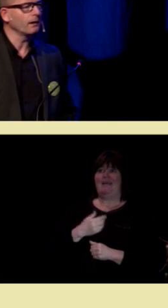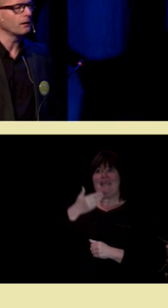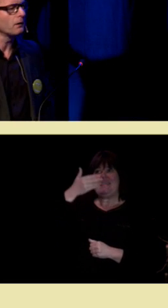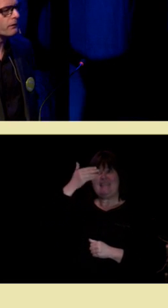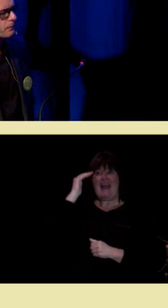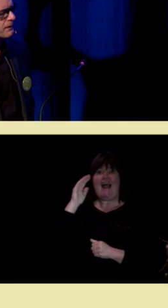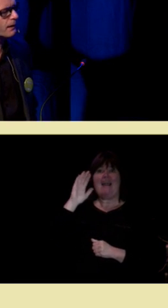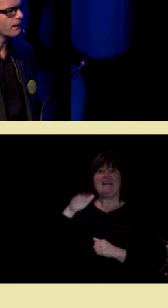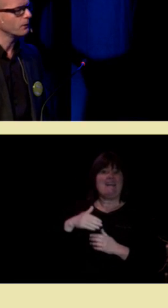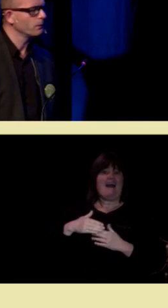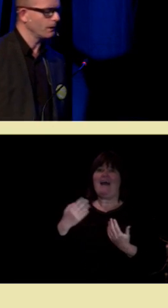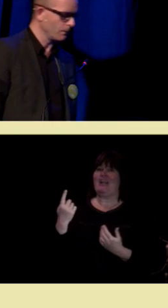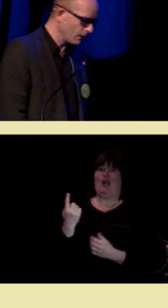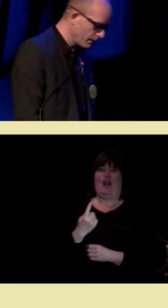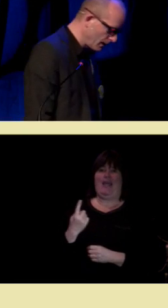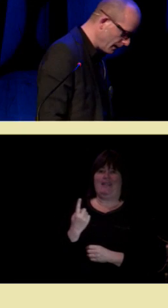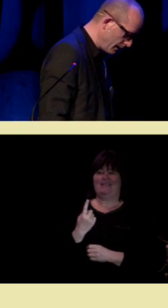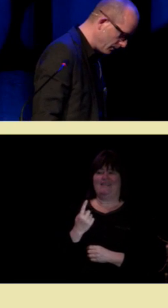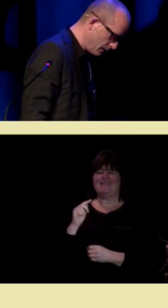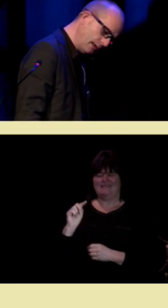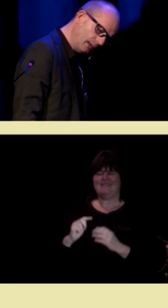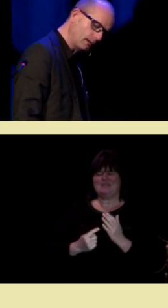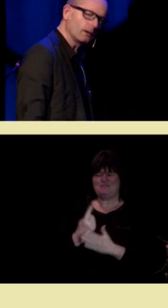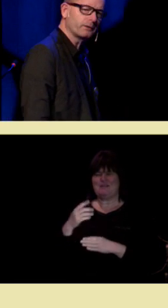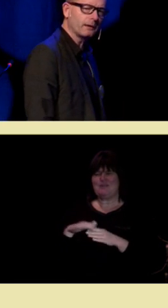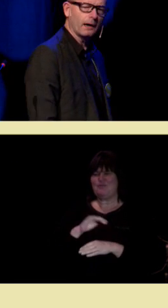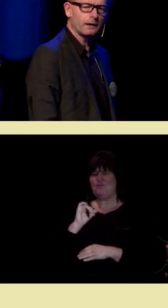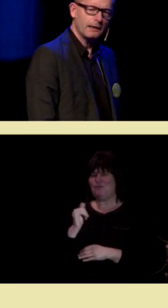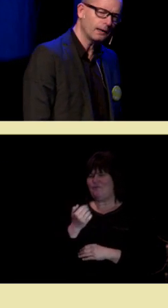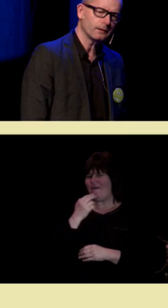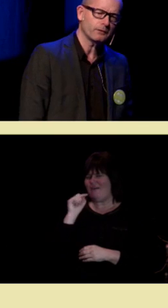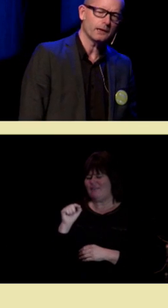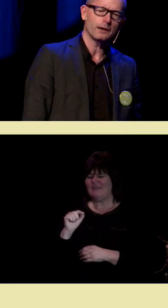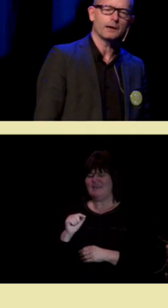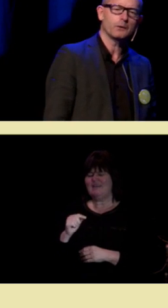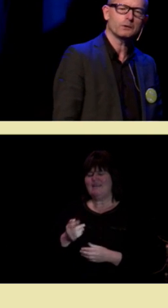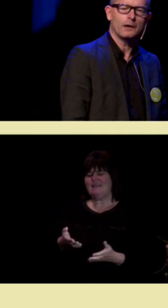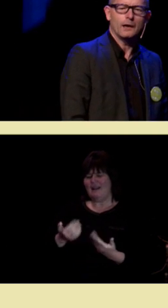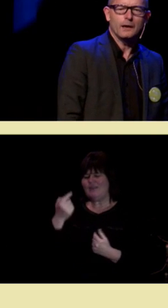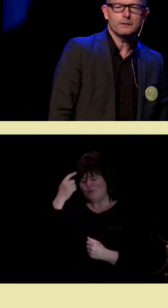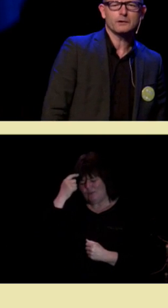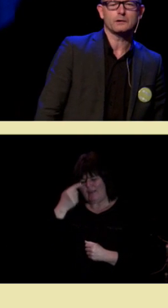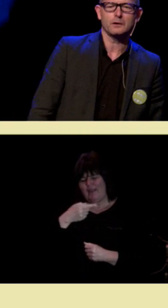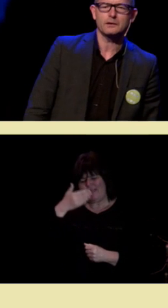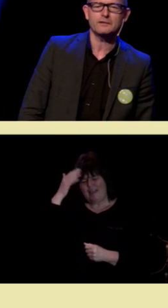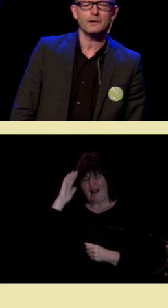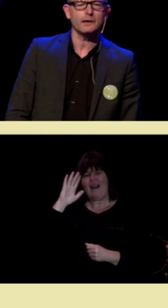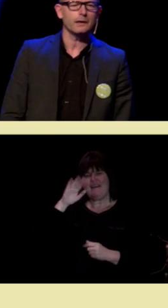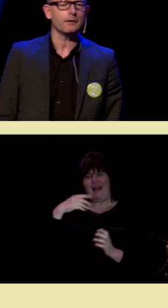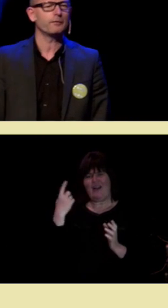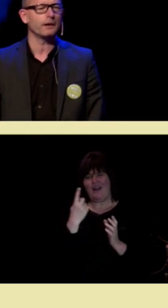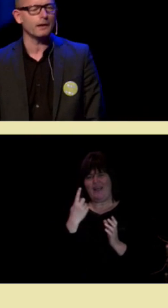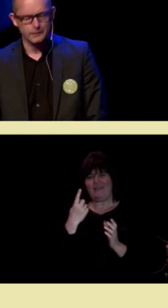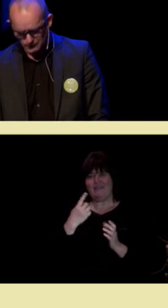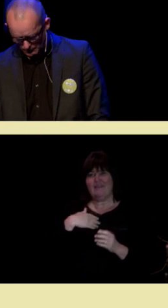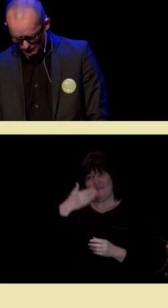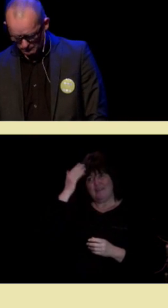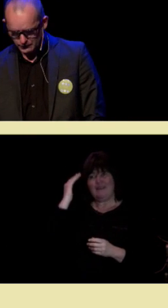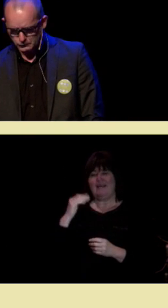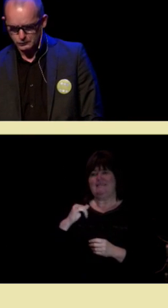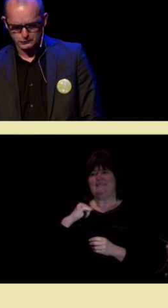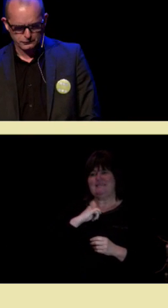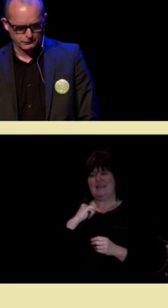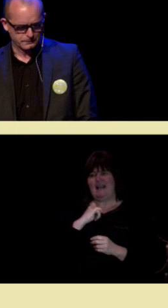Det har jeg kalt av en spesiell grunn, nemlig at det er lett å tenke at den er alene. Fordi hjernen er jo det vi kan kalle et selvrefererende